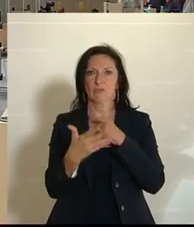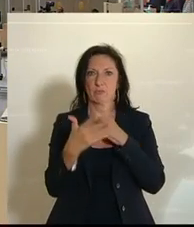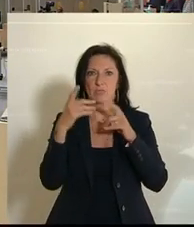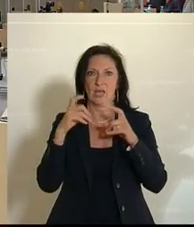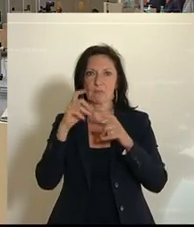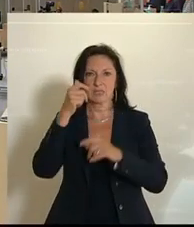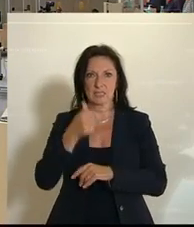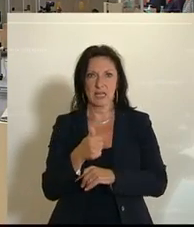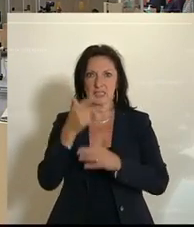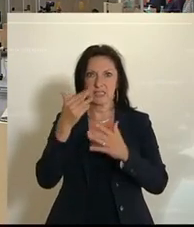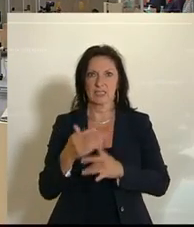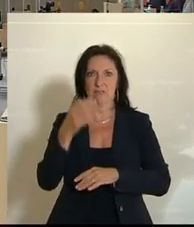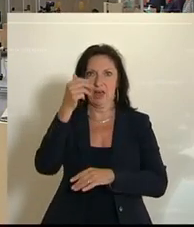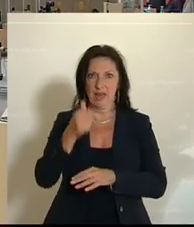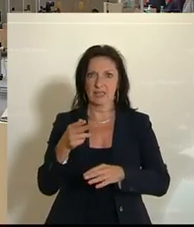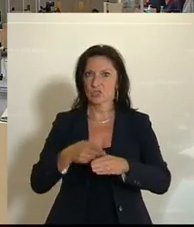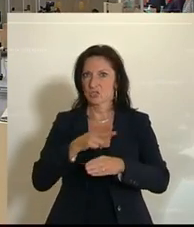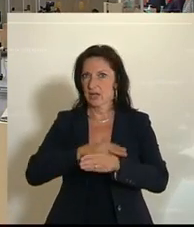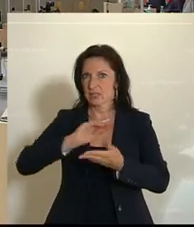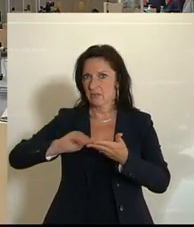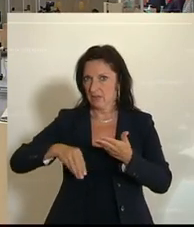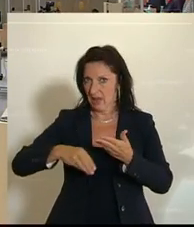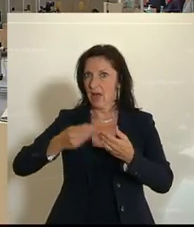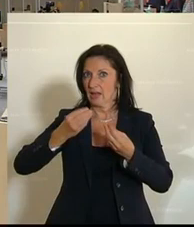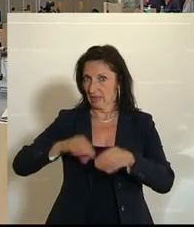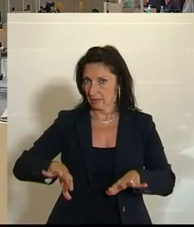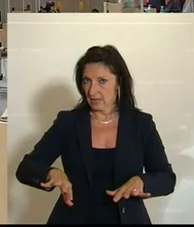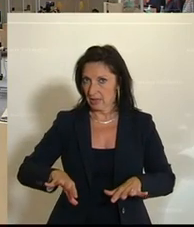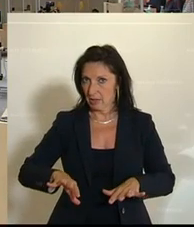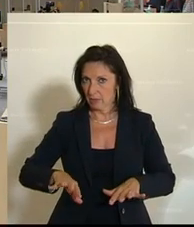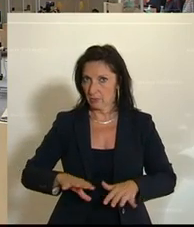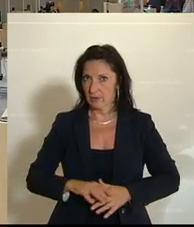Absatz 1 Ziffer 1 des Staatsvertrags die Genehmigung zu erteilen.